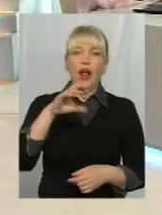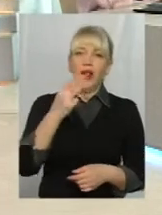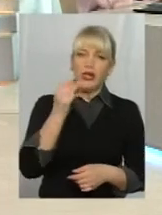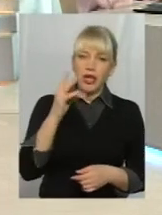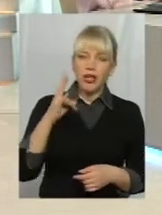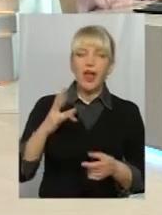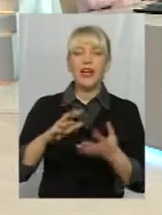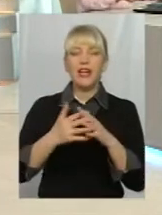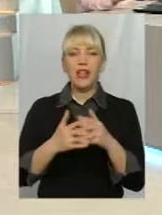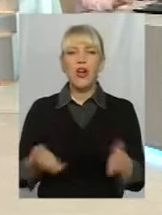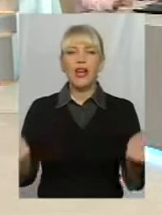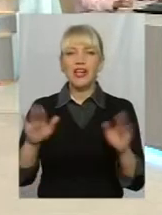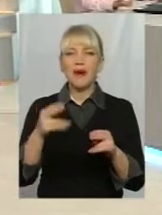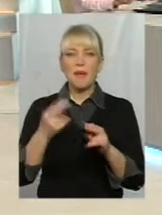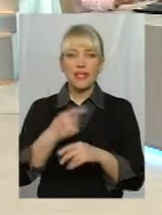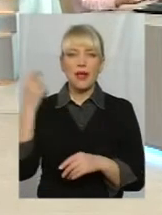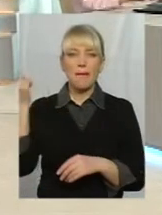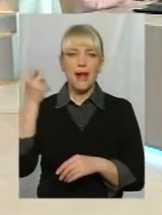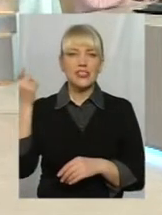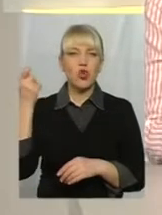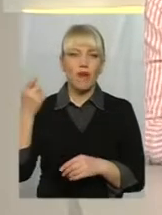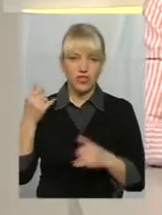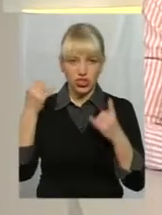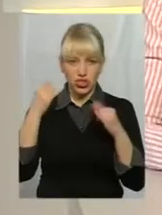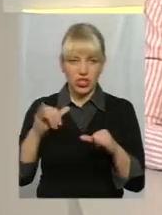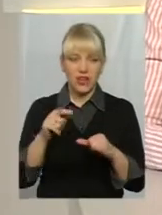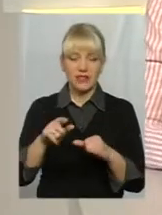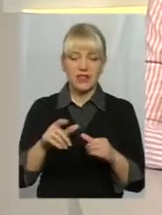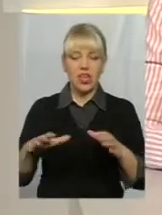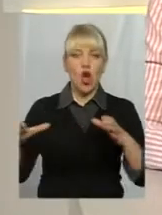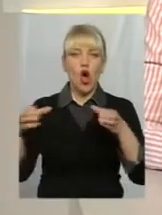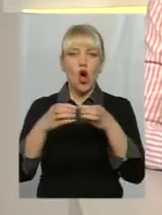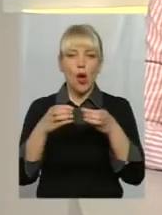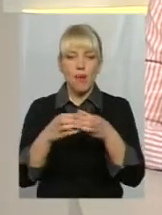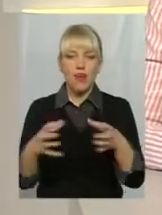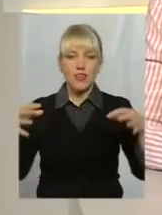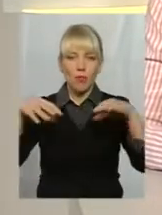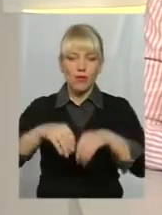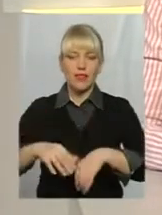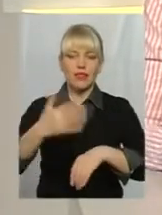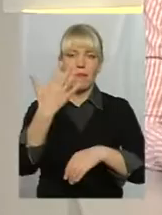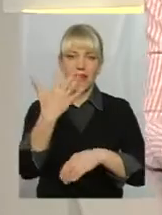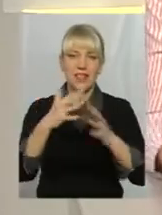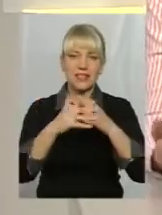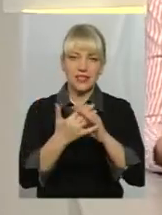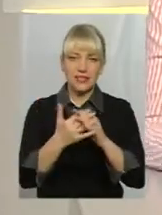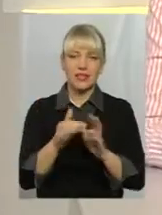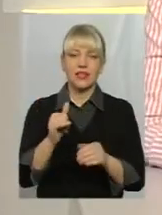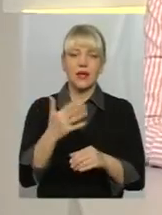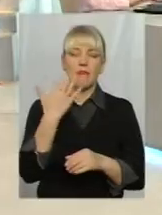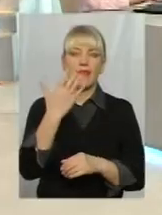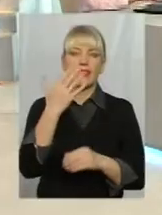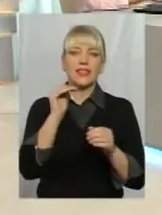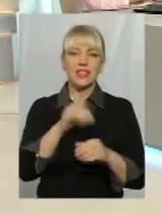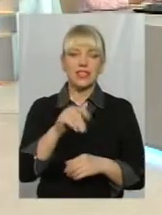село залишилося без пасовищ. В цій громаді, а воно об'єднало 5 сіл і майже 5 тисяч жителів, дісталося практично стільки ж